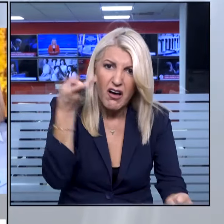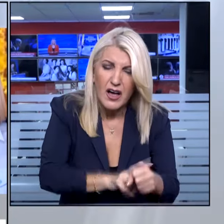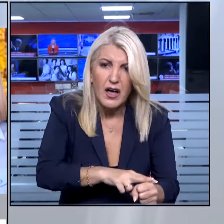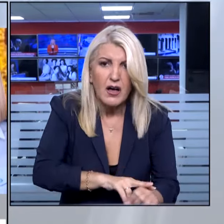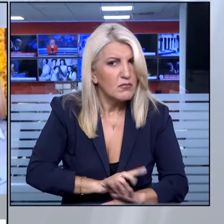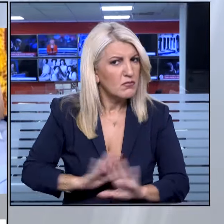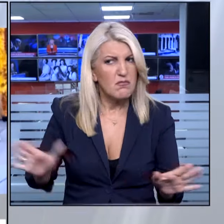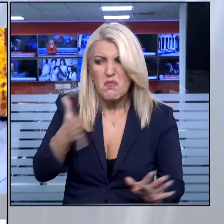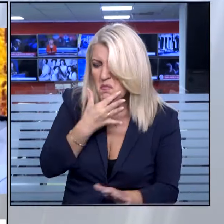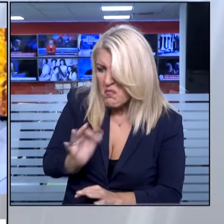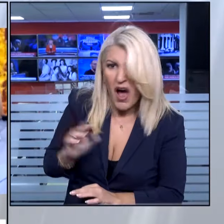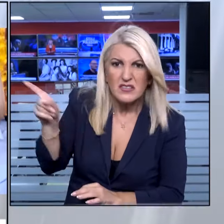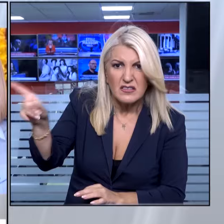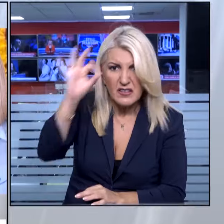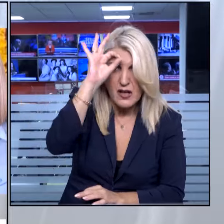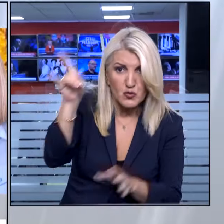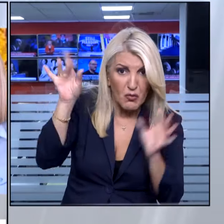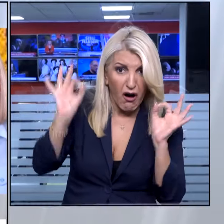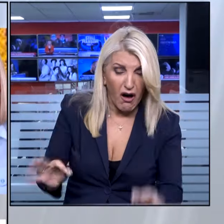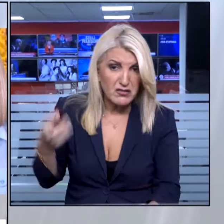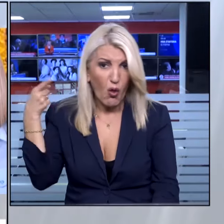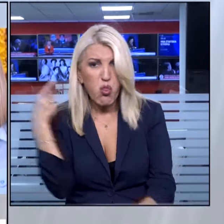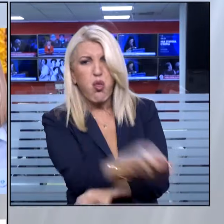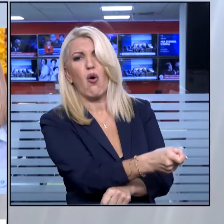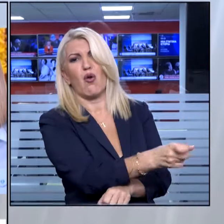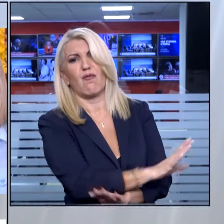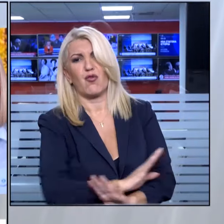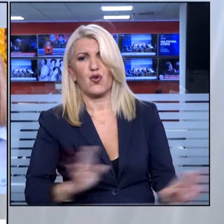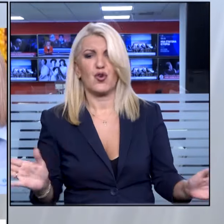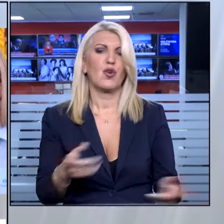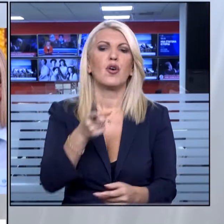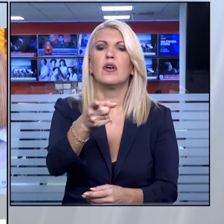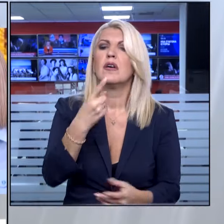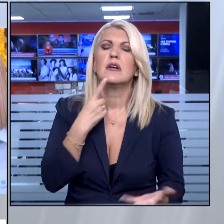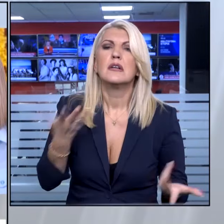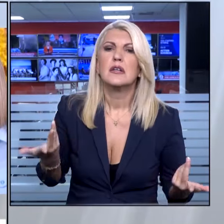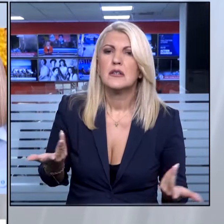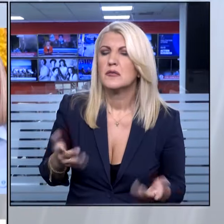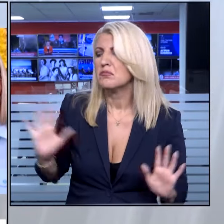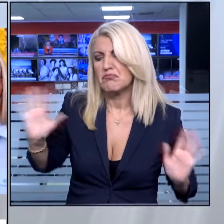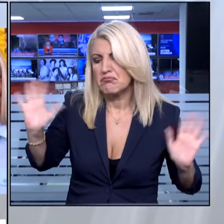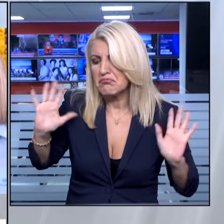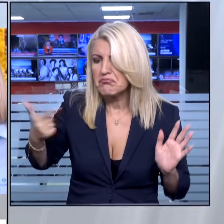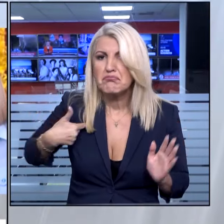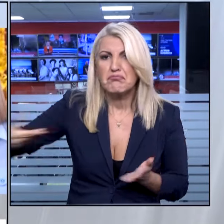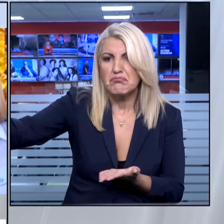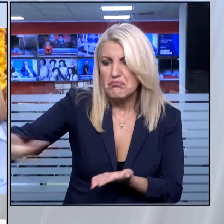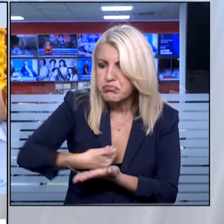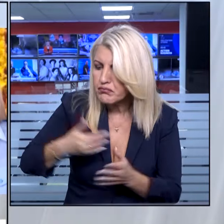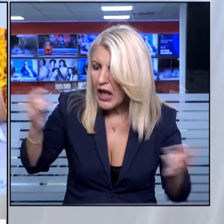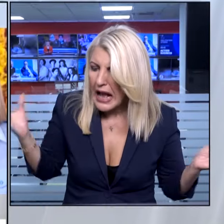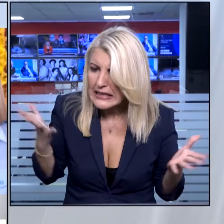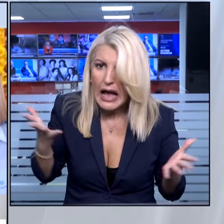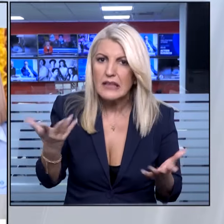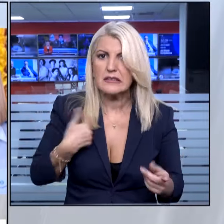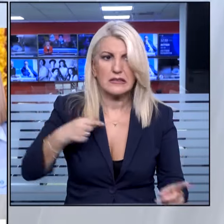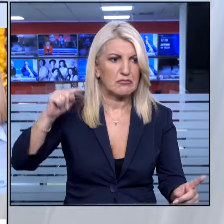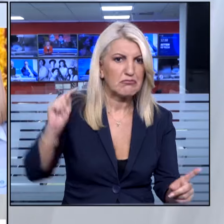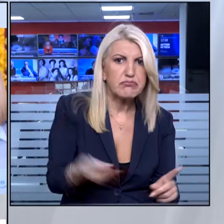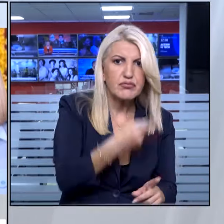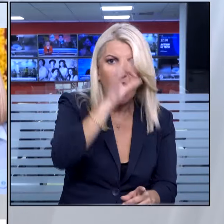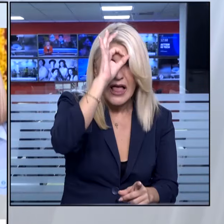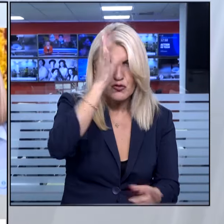πουθενά αναφορά είτε από πολίτη, είτε από τον ίδιο, είτε από συγγενικό πρόσωπο, για κακοποίηση του συγκεκριμένου ανθρώπου.